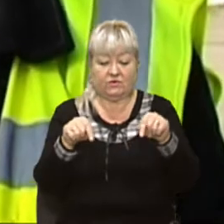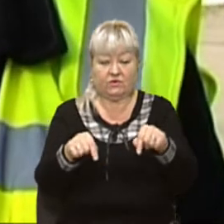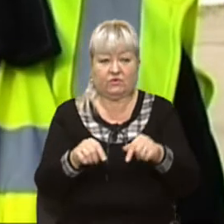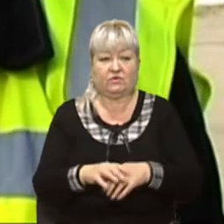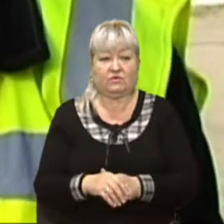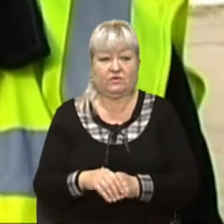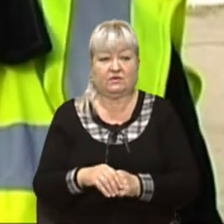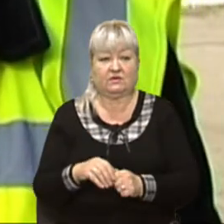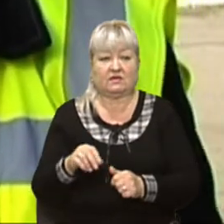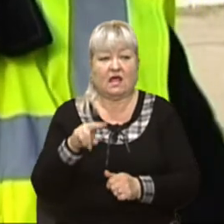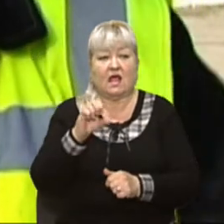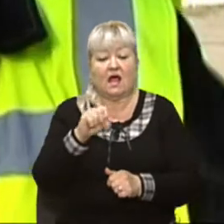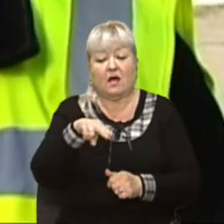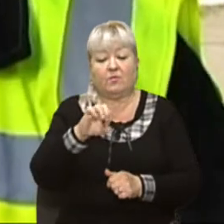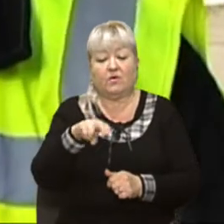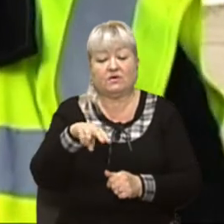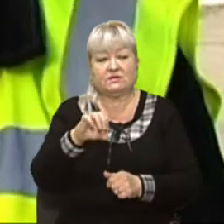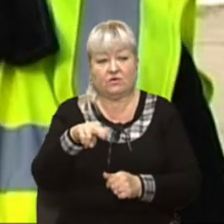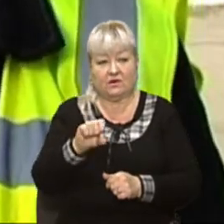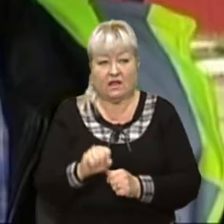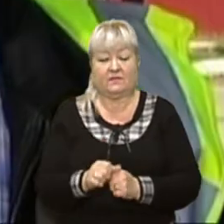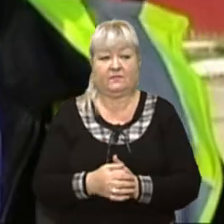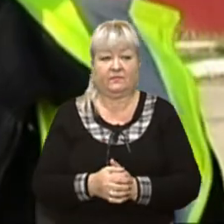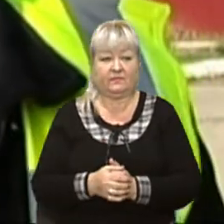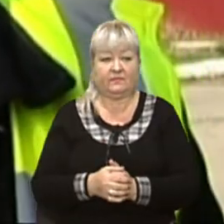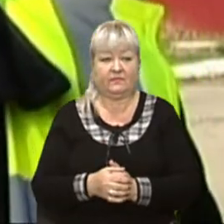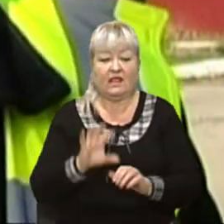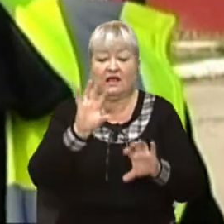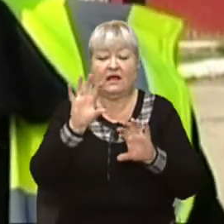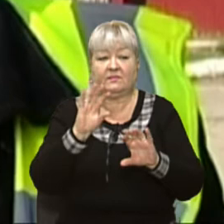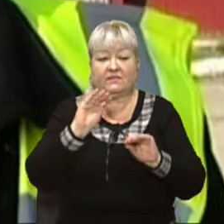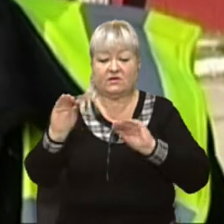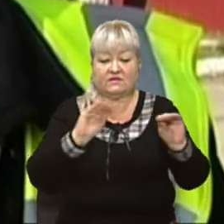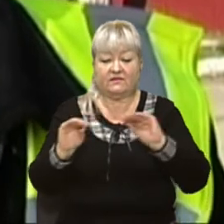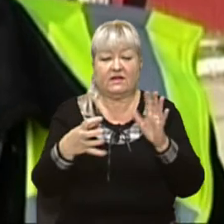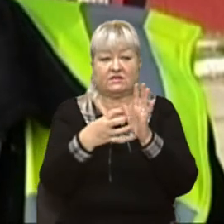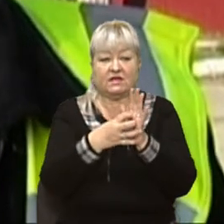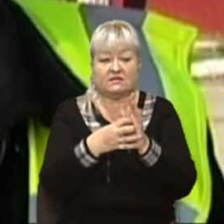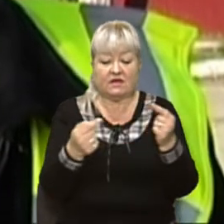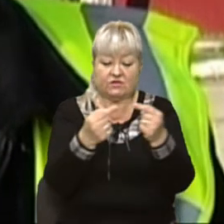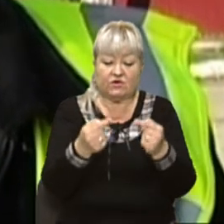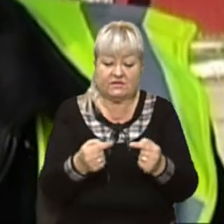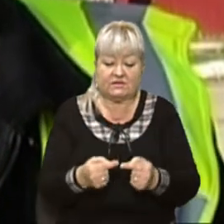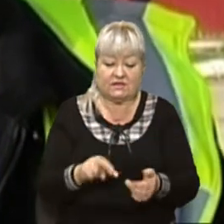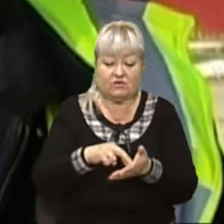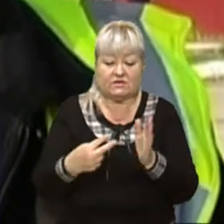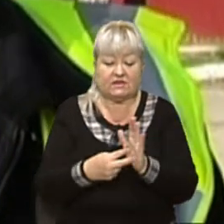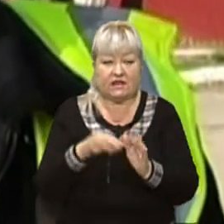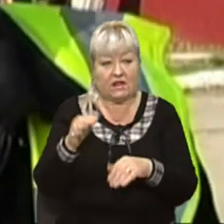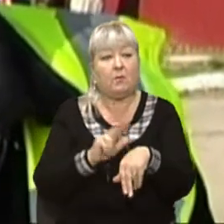Данила Апостола. І під закриття поки що береться ця ділянка. Розставляються знаки згідно погодженої схеми в поліції, начальними поліції.